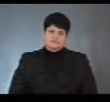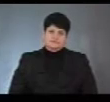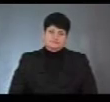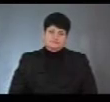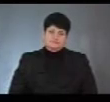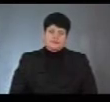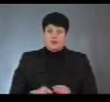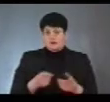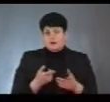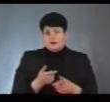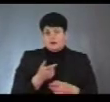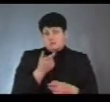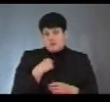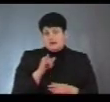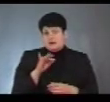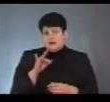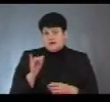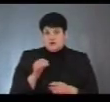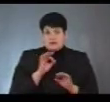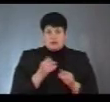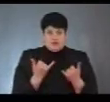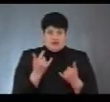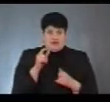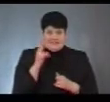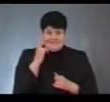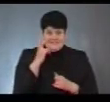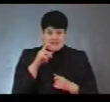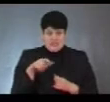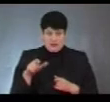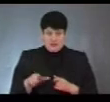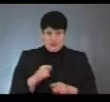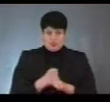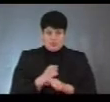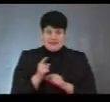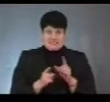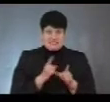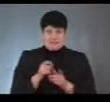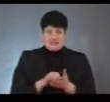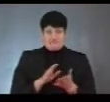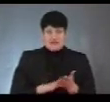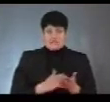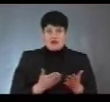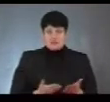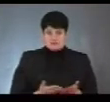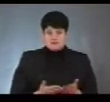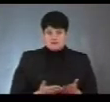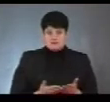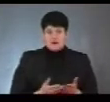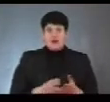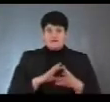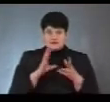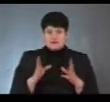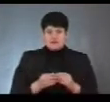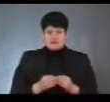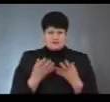От пані Ірина Бурда сказала, що саме сьогодні лише 200 людей, що до них здійснили якісь зміни в реєстрації. І взагалі, що до цих дат,